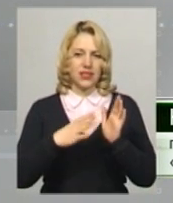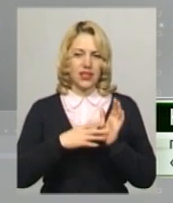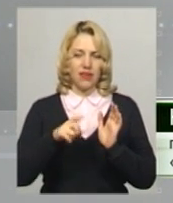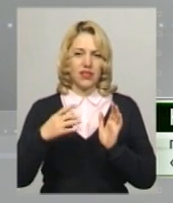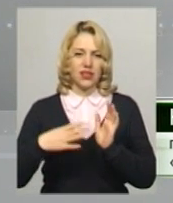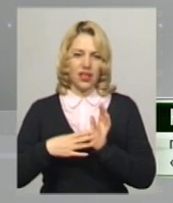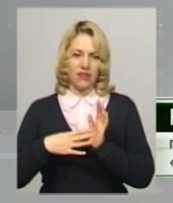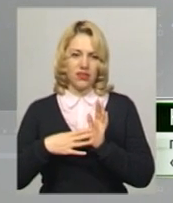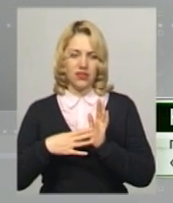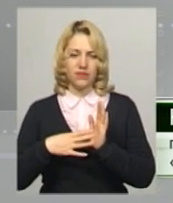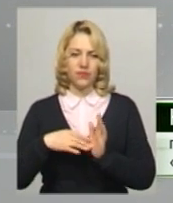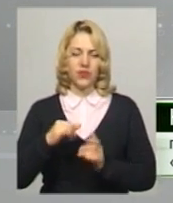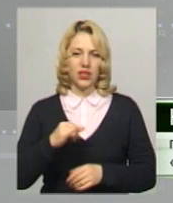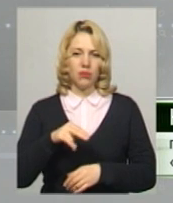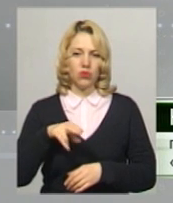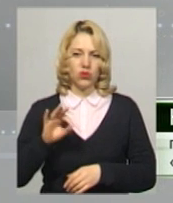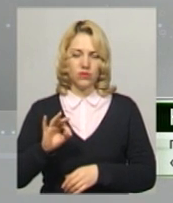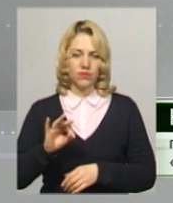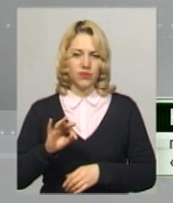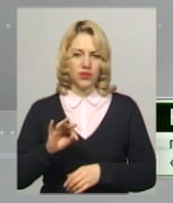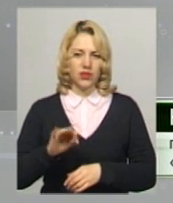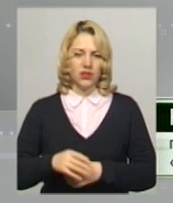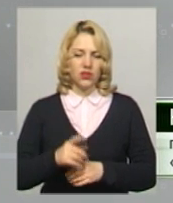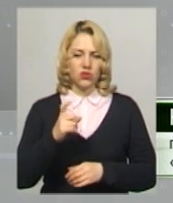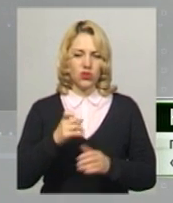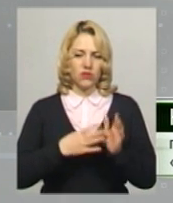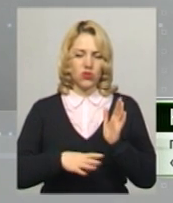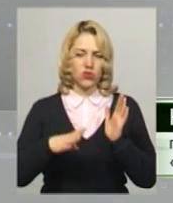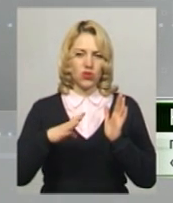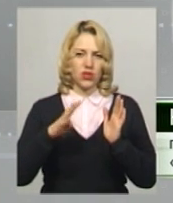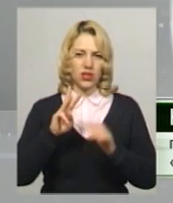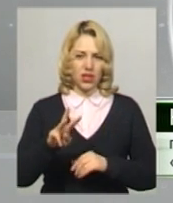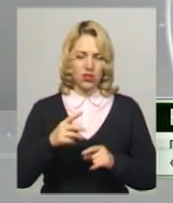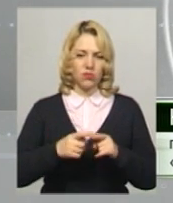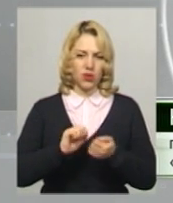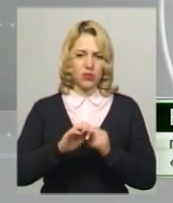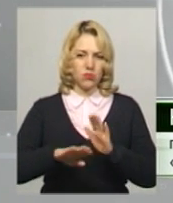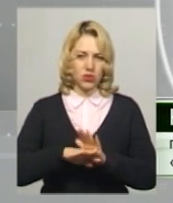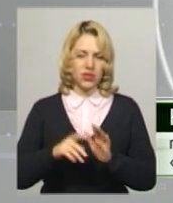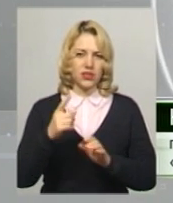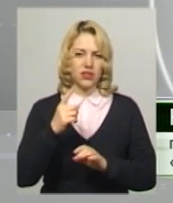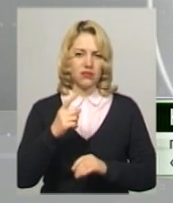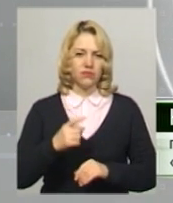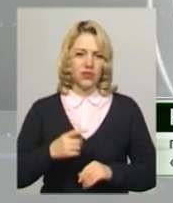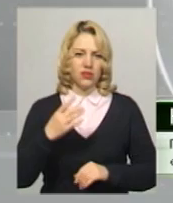% і по 193-му Хмельницькому 42,9%.